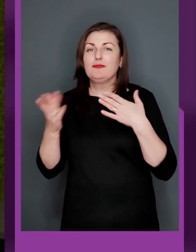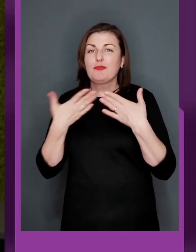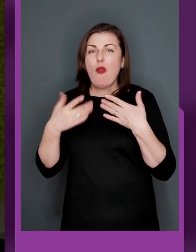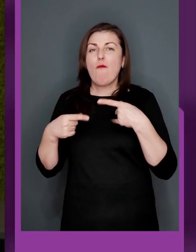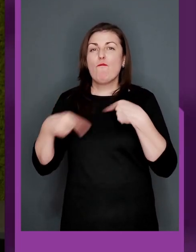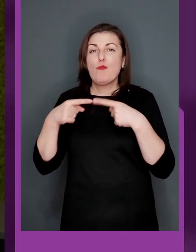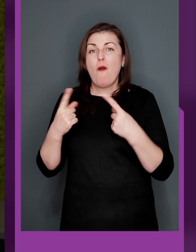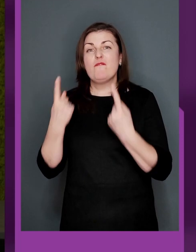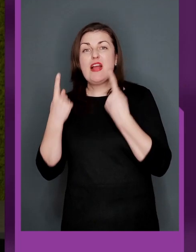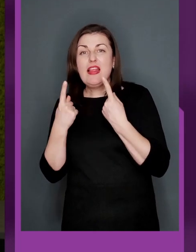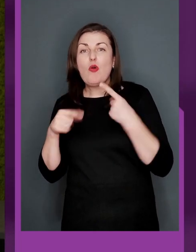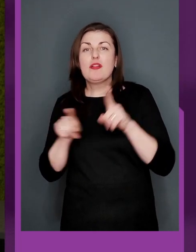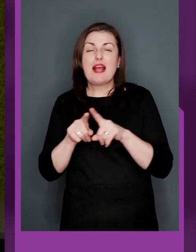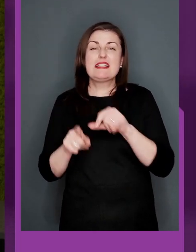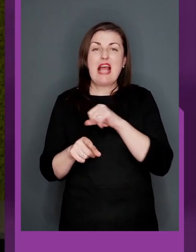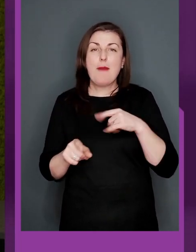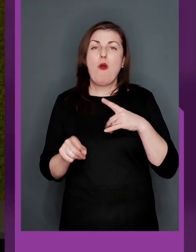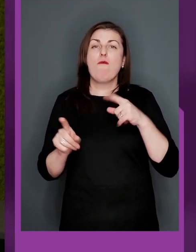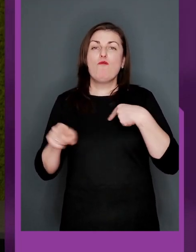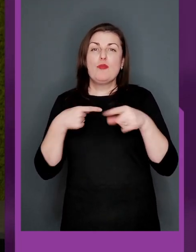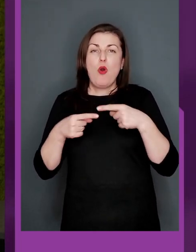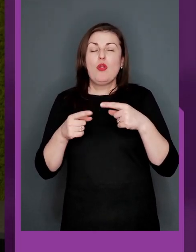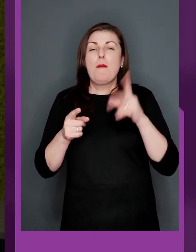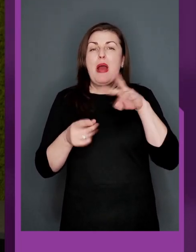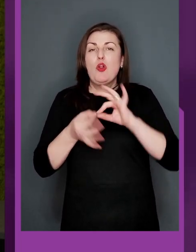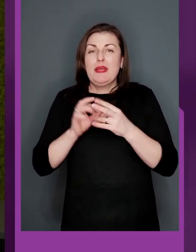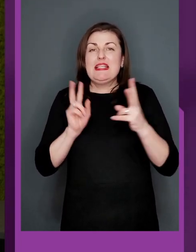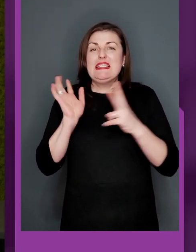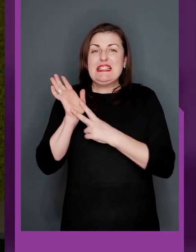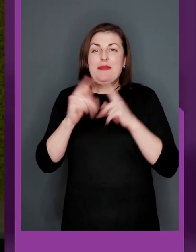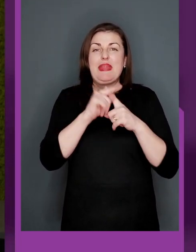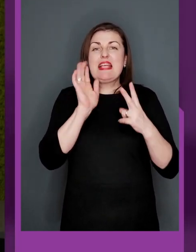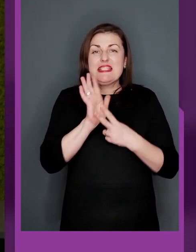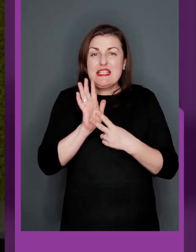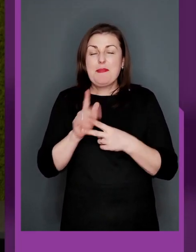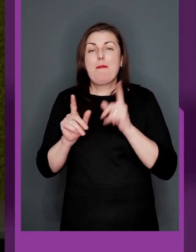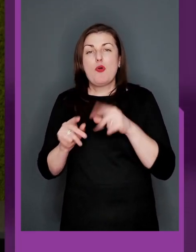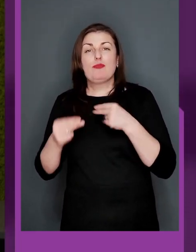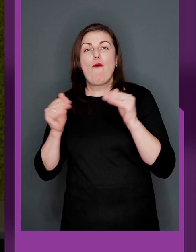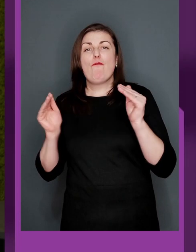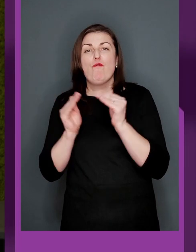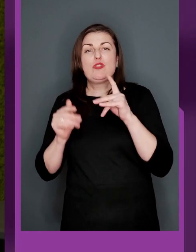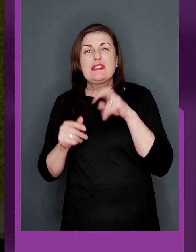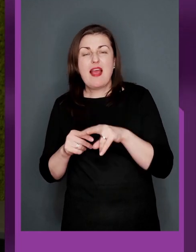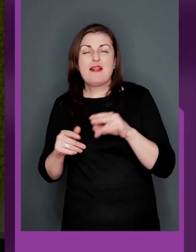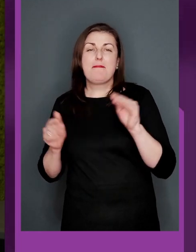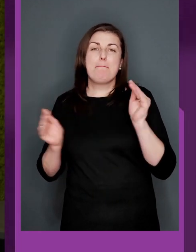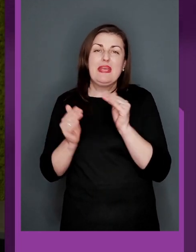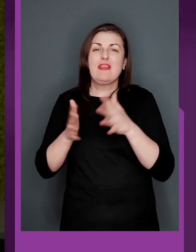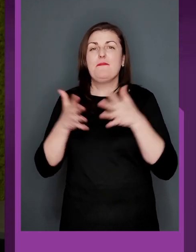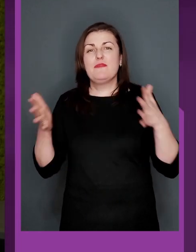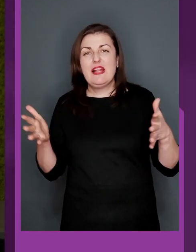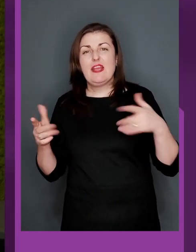такий контакт, так, і футболу великого, і так само футболу паралімпійського 7х7, тобто можете пограти там і в футзал,